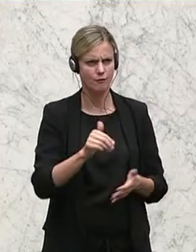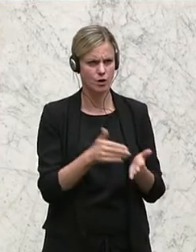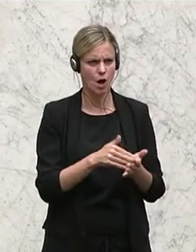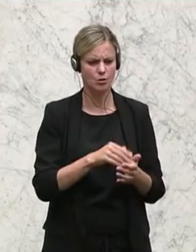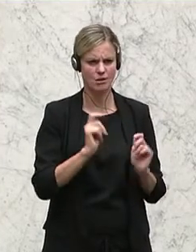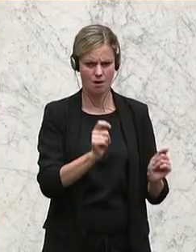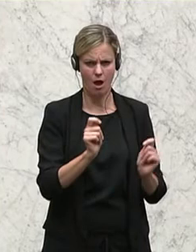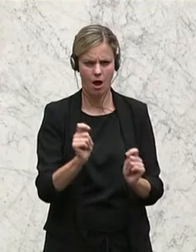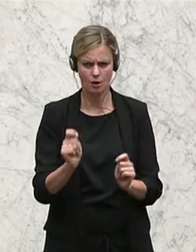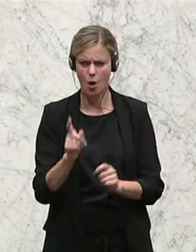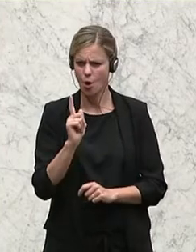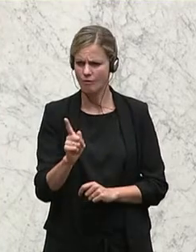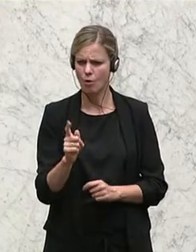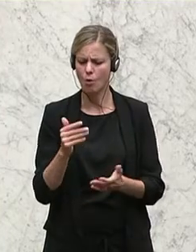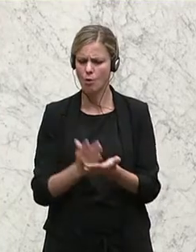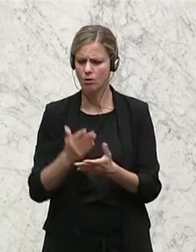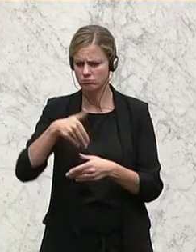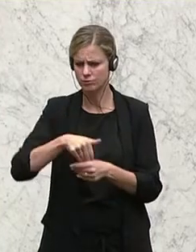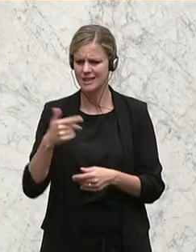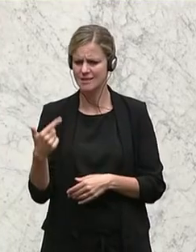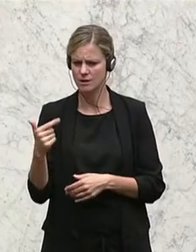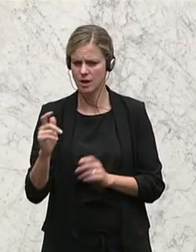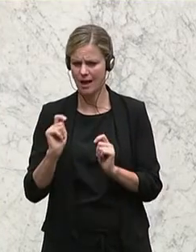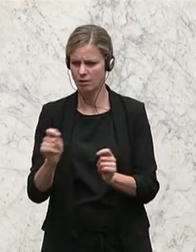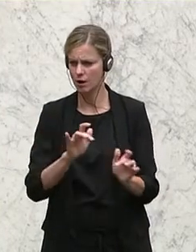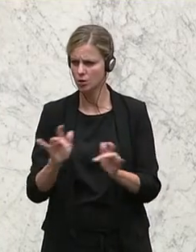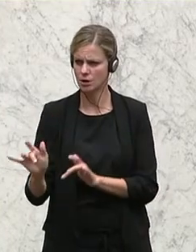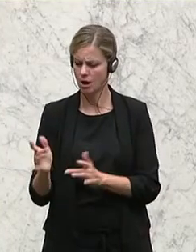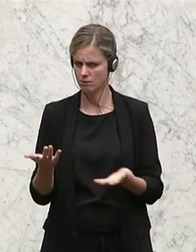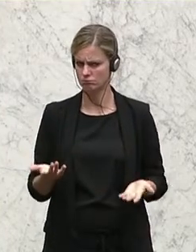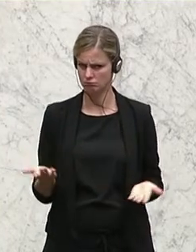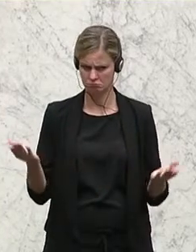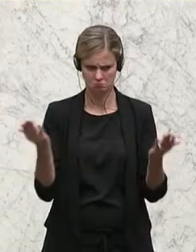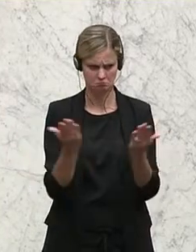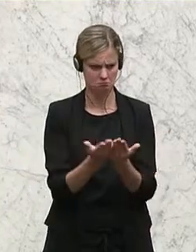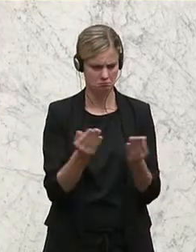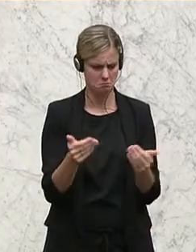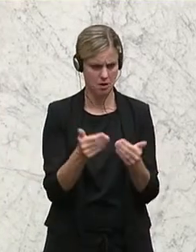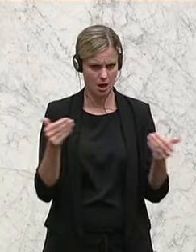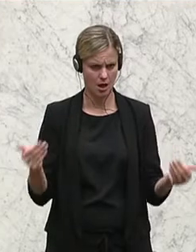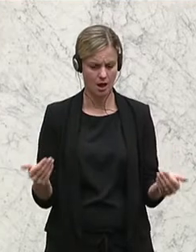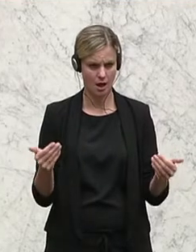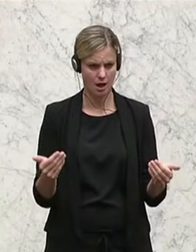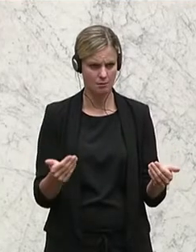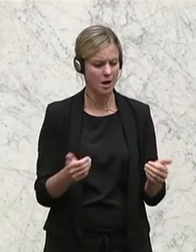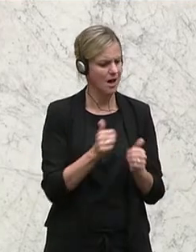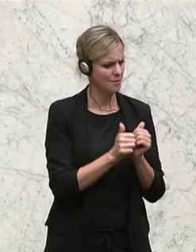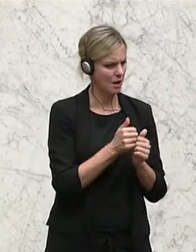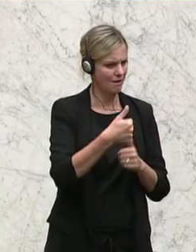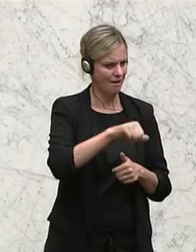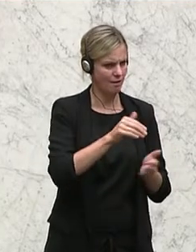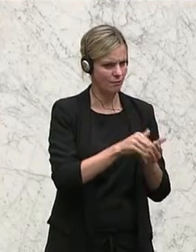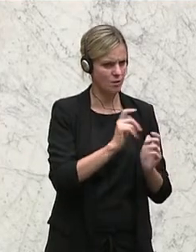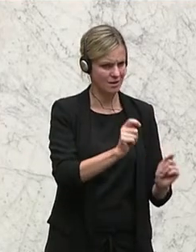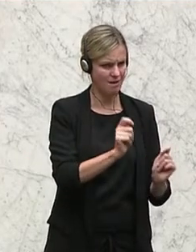obwohl zu diesem Zeitpunkt 22.000 Anträge vorlagen. Diese Berechnung von 11.000 Anträgen,